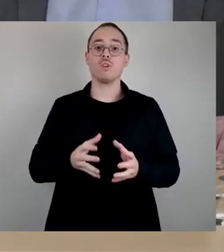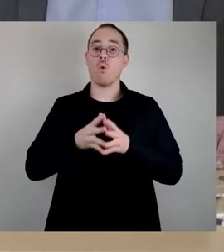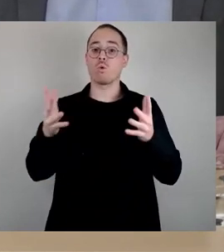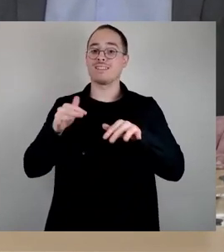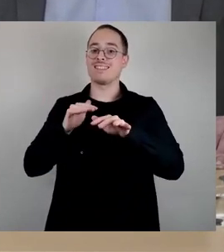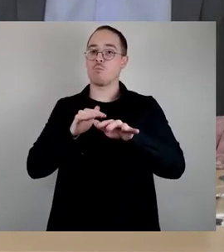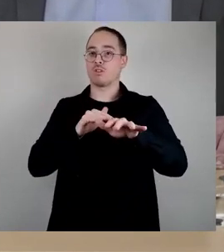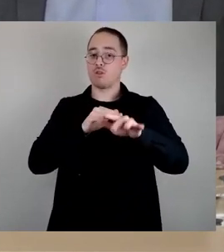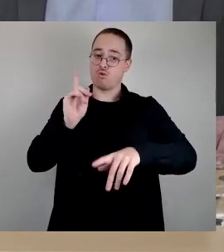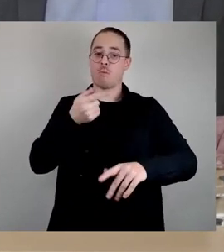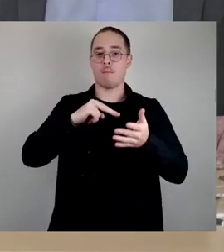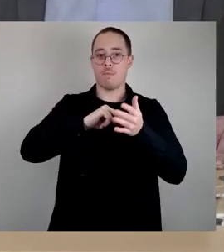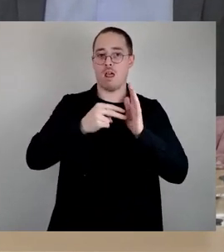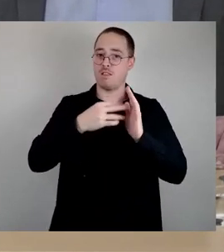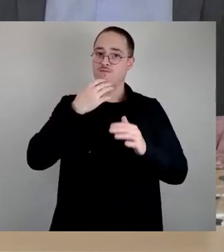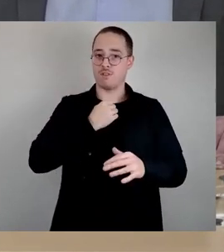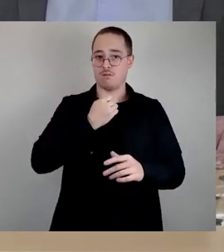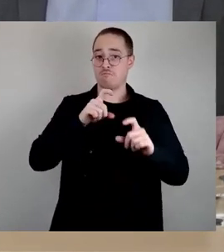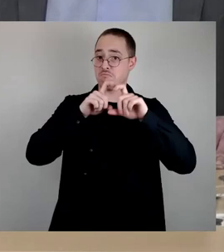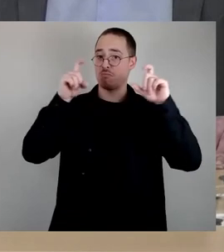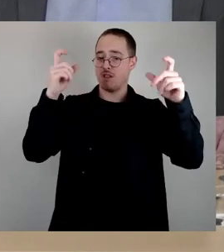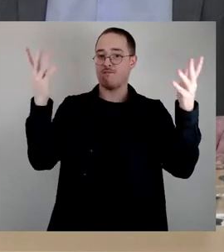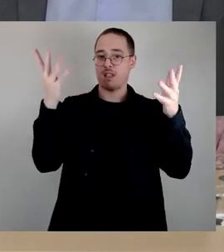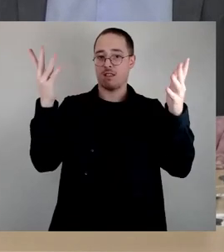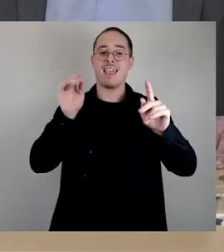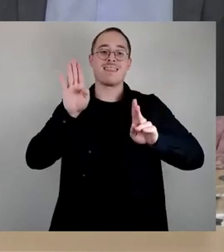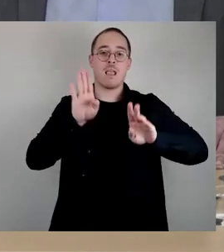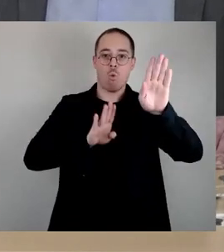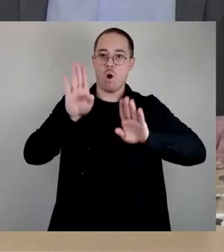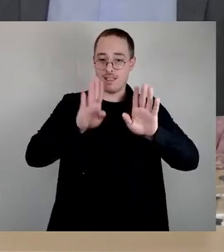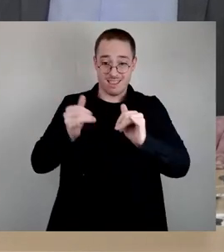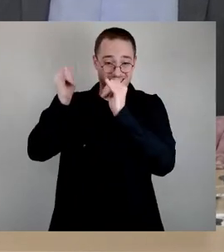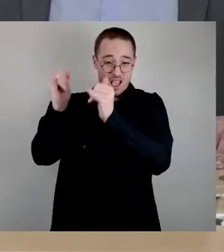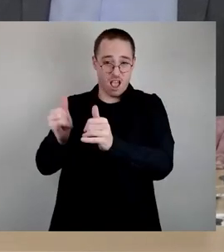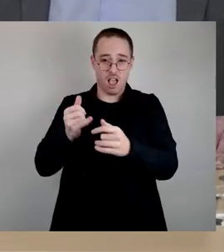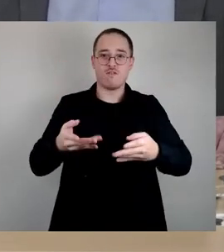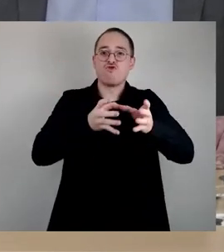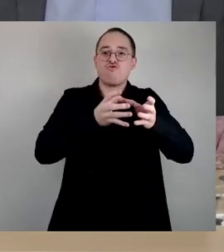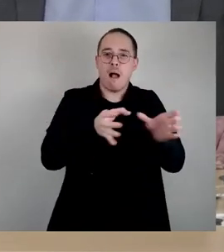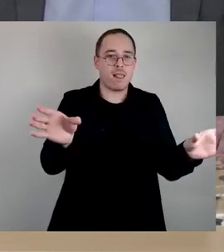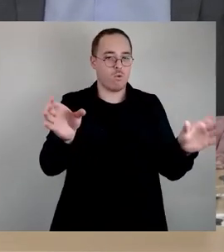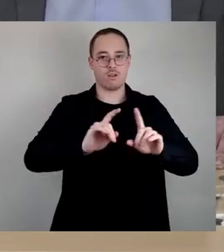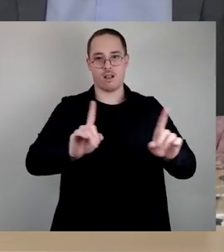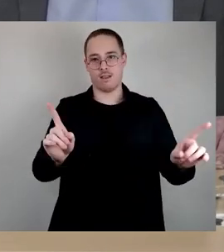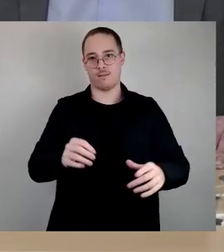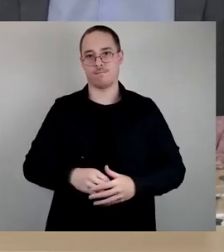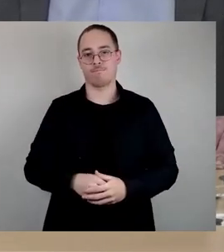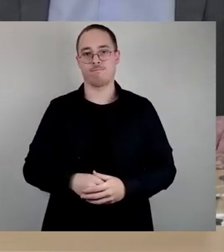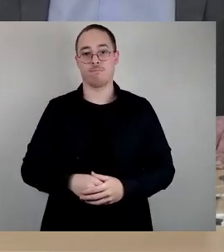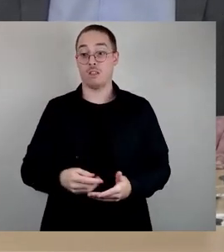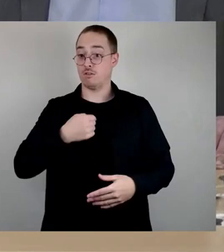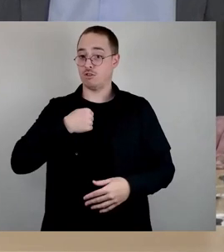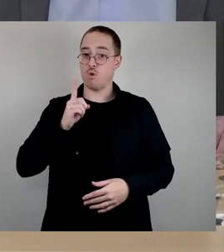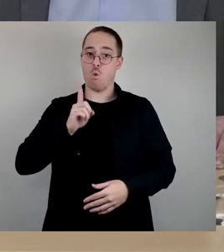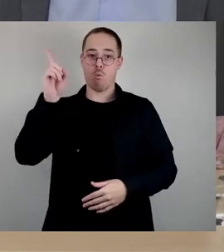Das Motto gegen Spaltung für Demokratie. Als Oberbürgermeister stelle ich mich ganz ausdrücklich hinter dieses